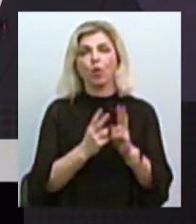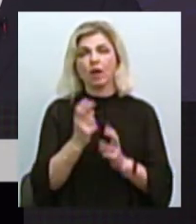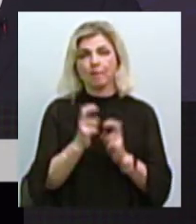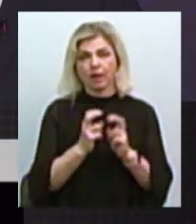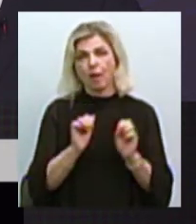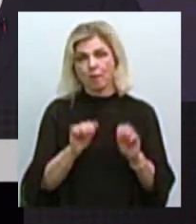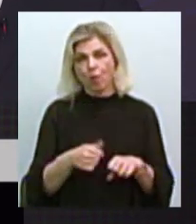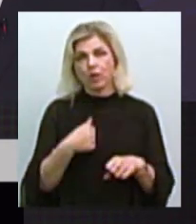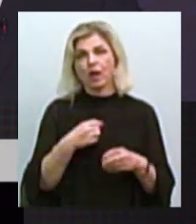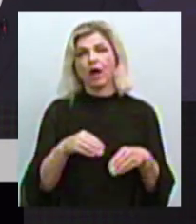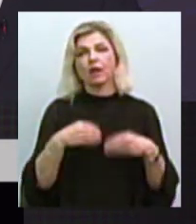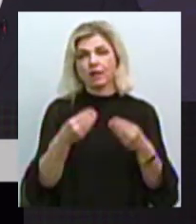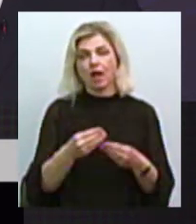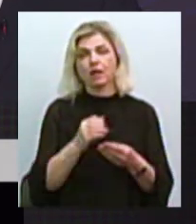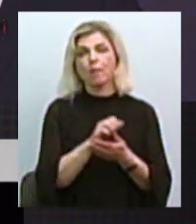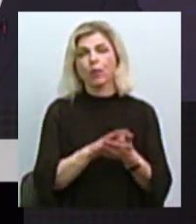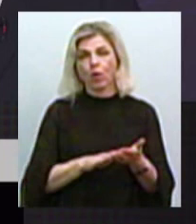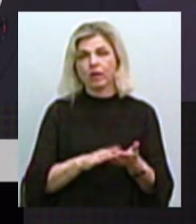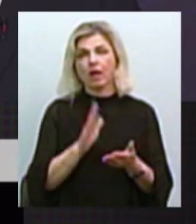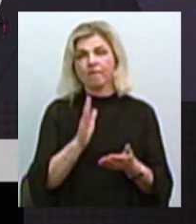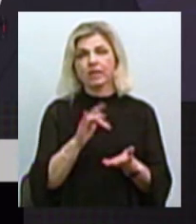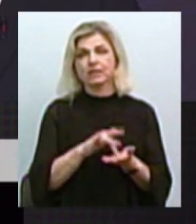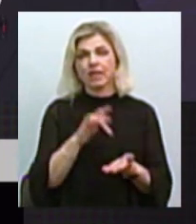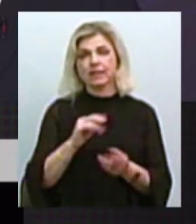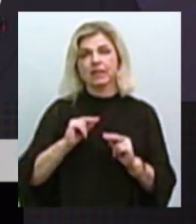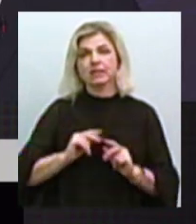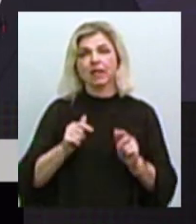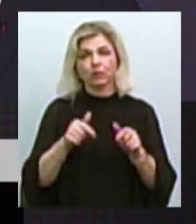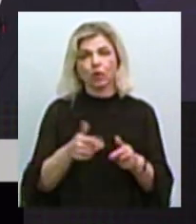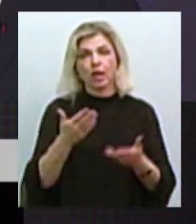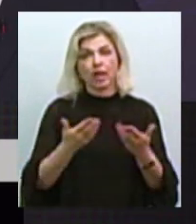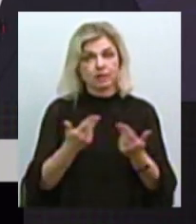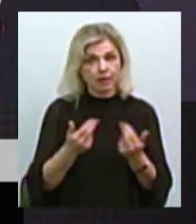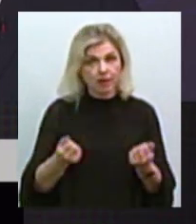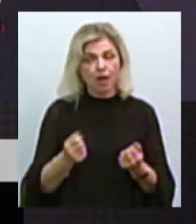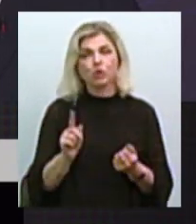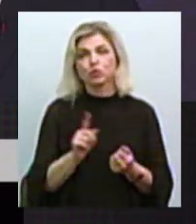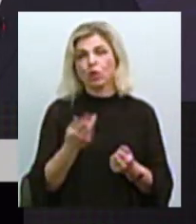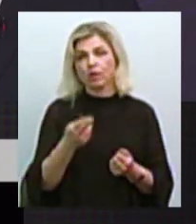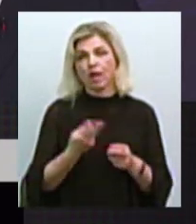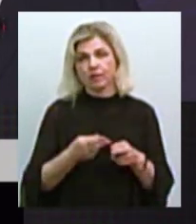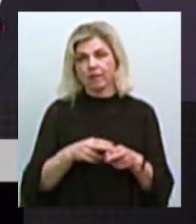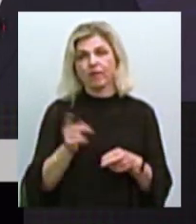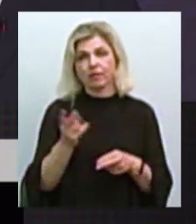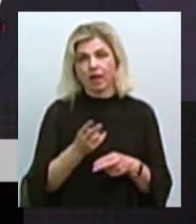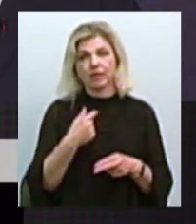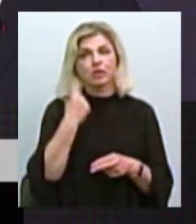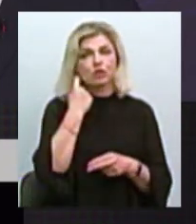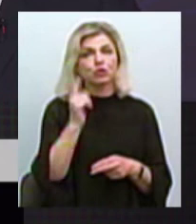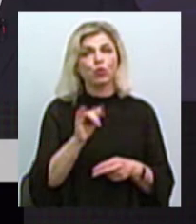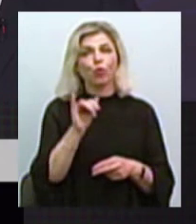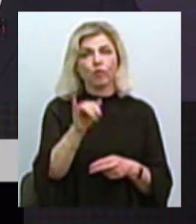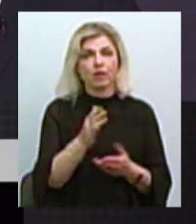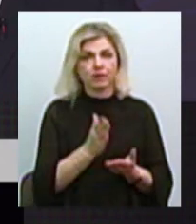своє HR-направлення в аутсорсинг центру занятості? Якщо так, то що для цього треба? Я слышав, що там у вас є